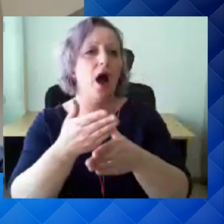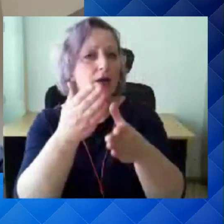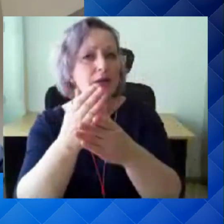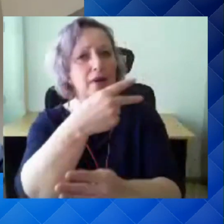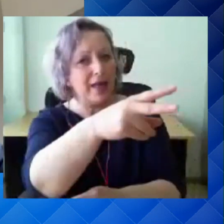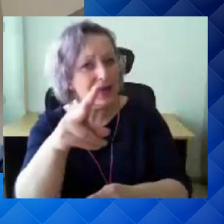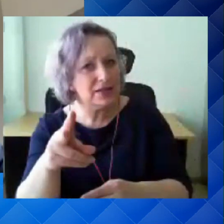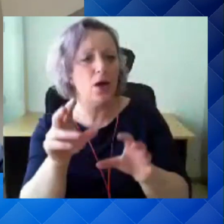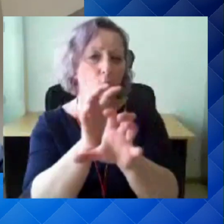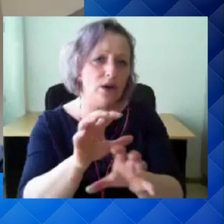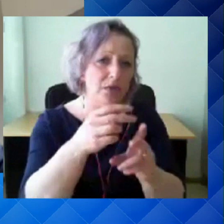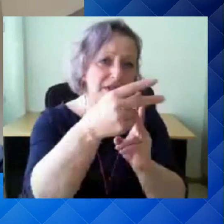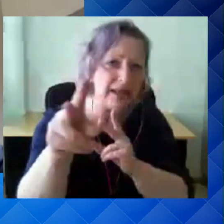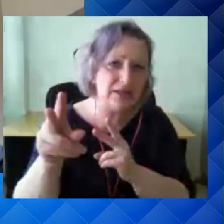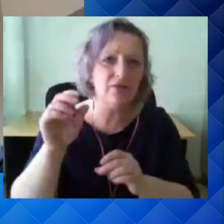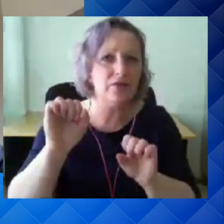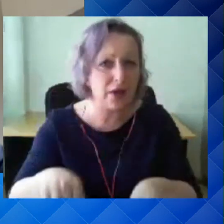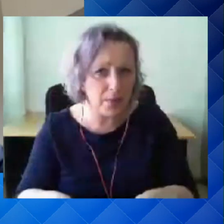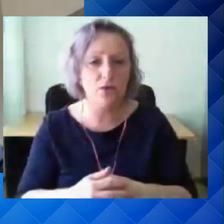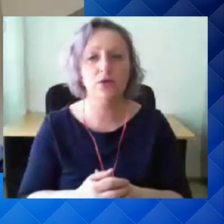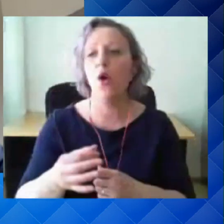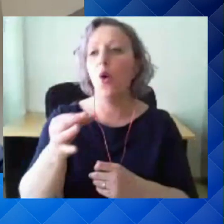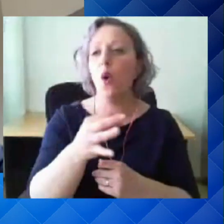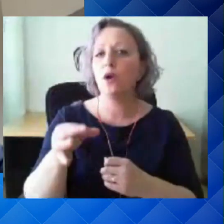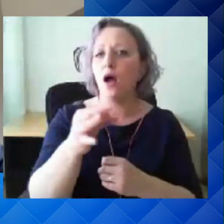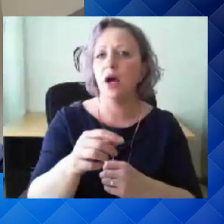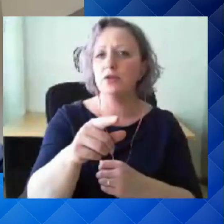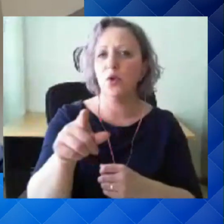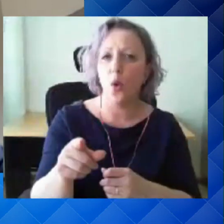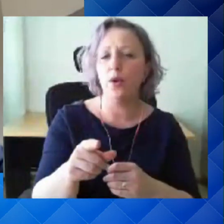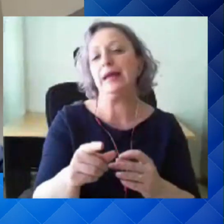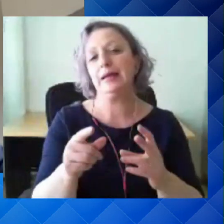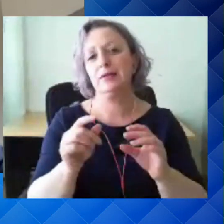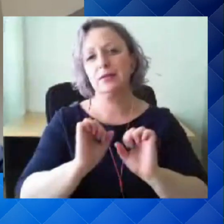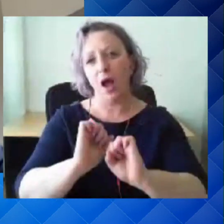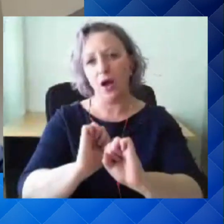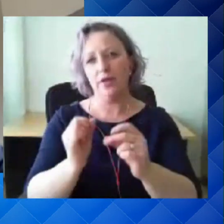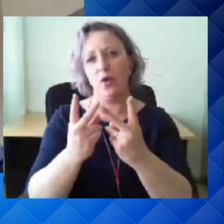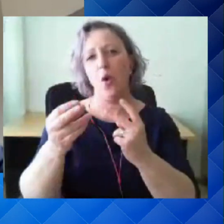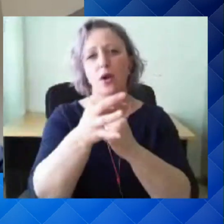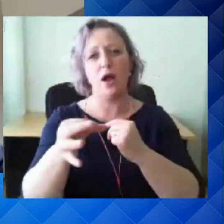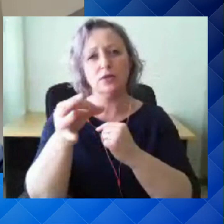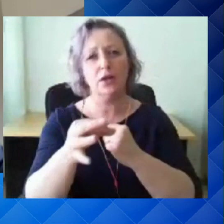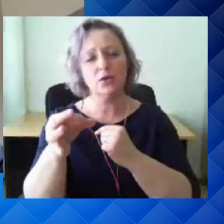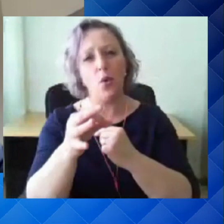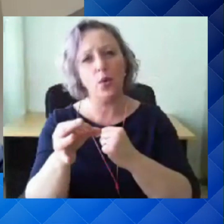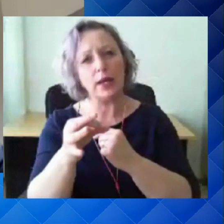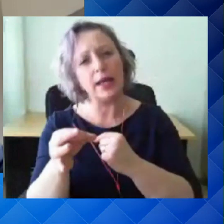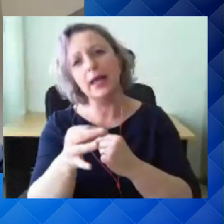hoolitsema ja organisatsioonitasemel tagada selle see, et viibivad organisatsiooni siis